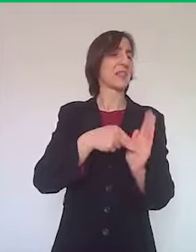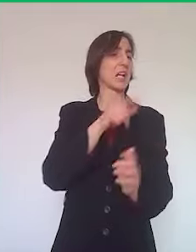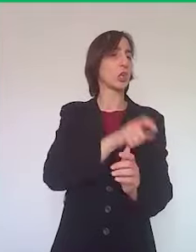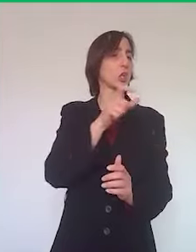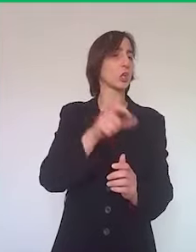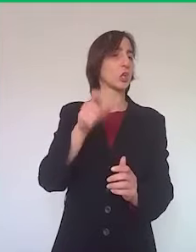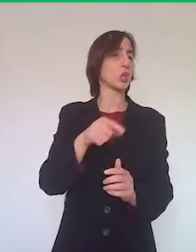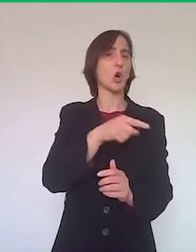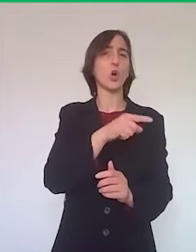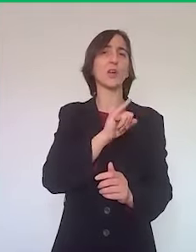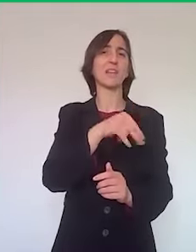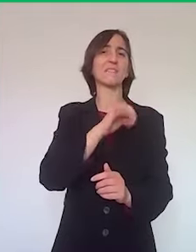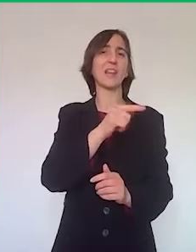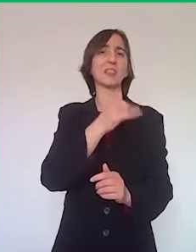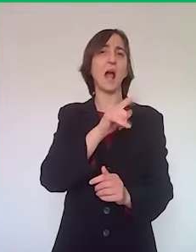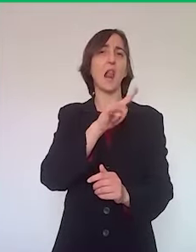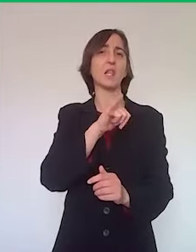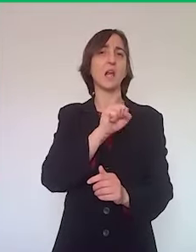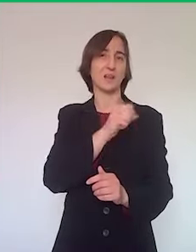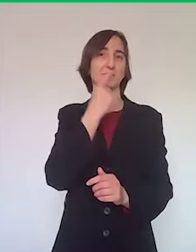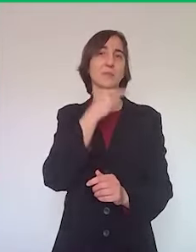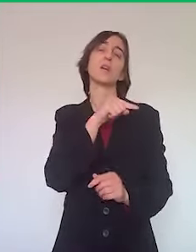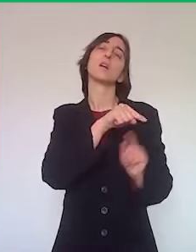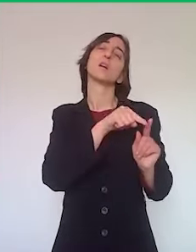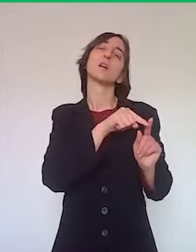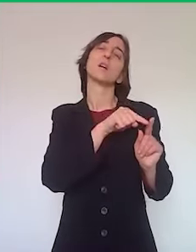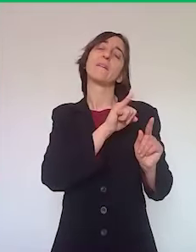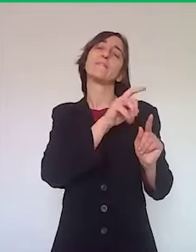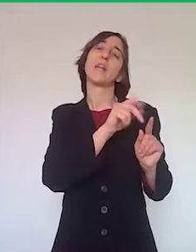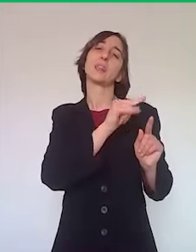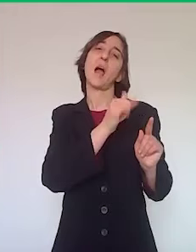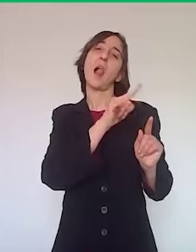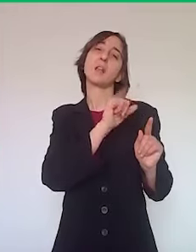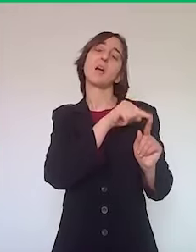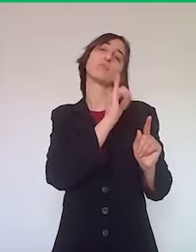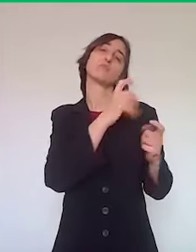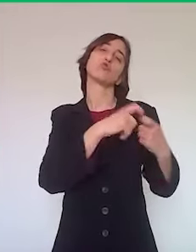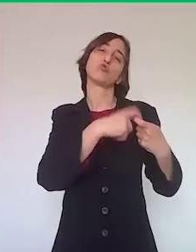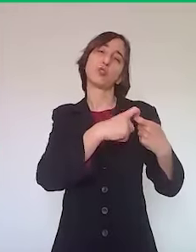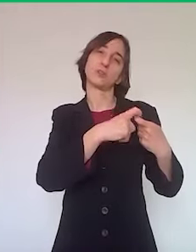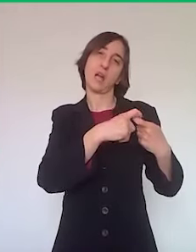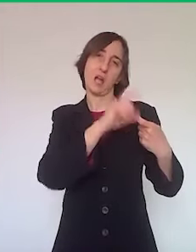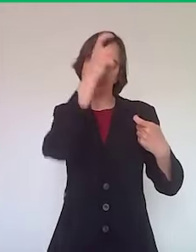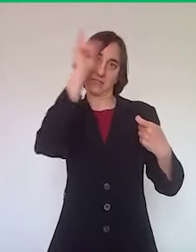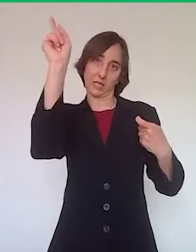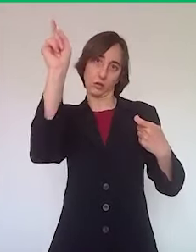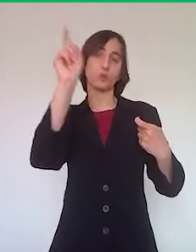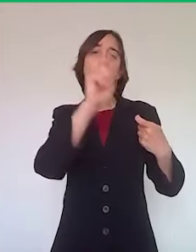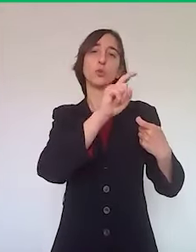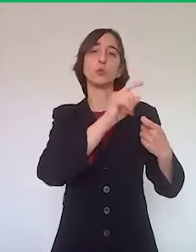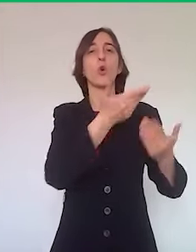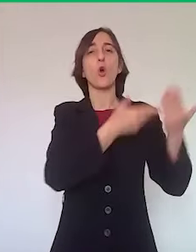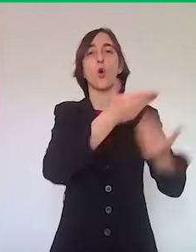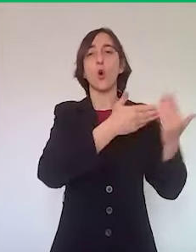Invitaglia. Invitaglia è la società che collabora con la Regione, la società dello Stato che collabora con la Regione per il